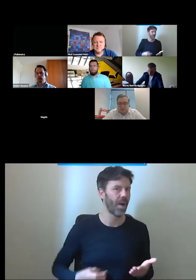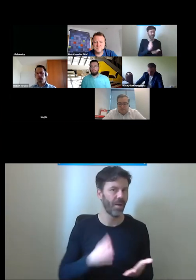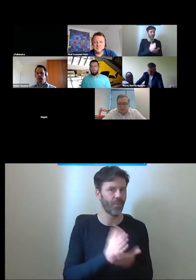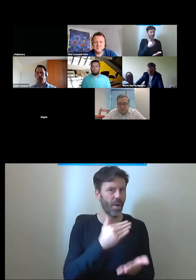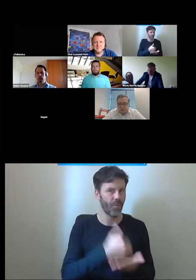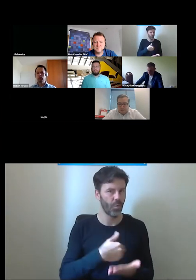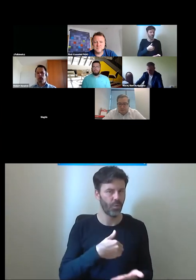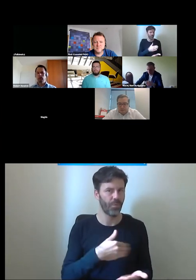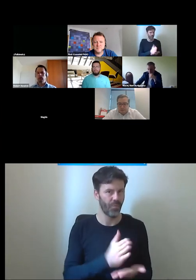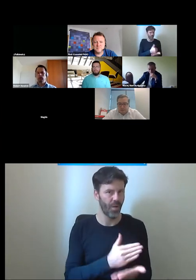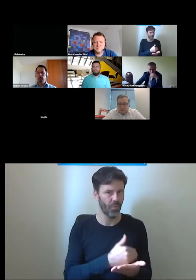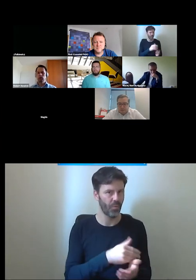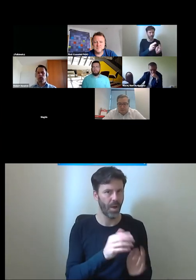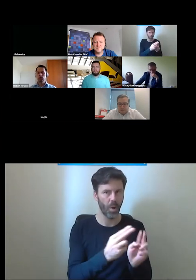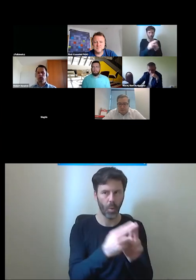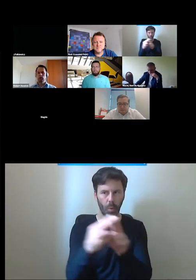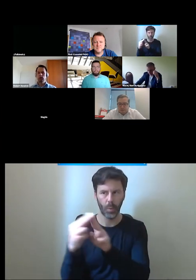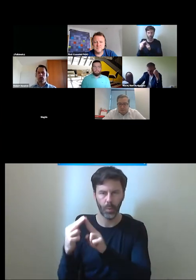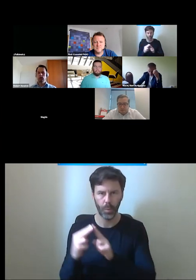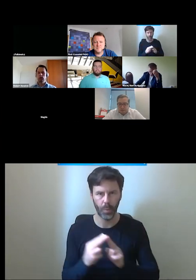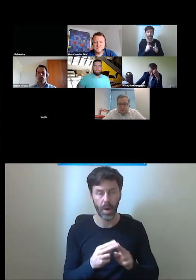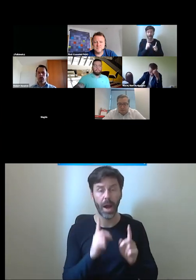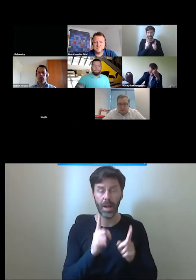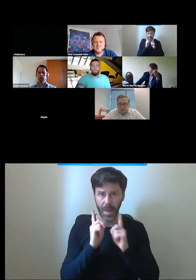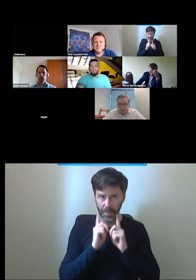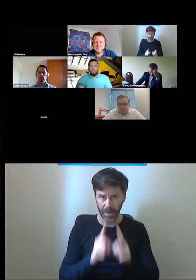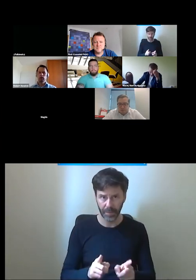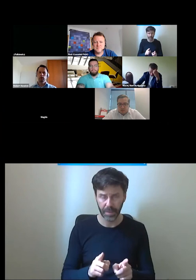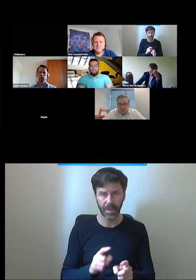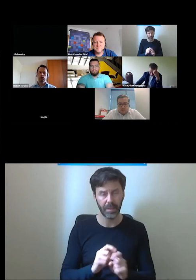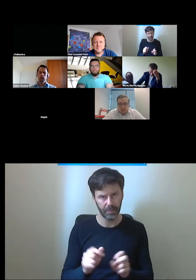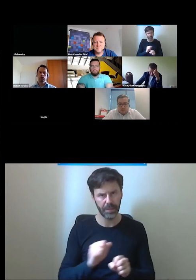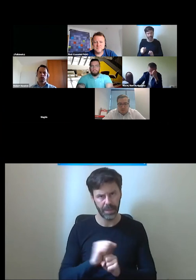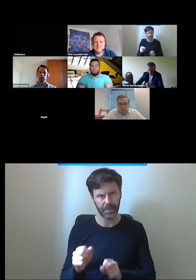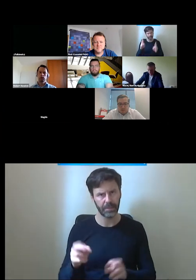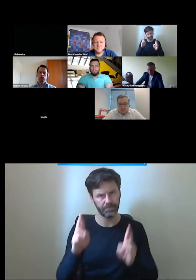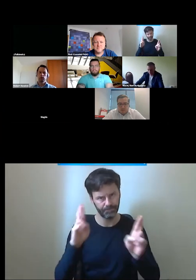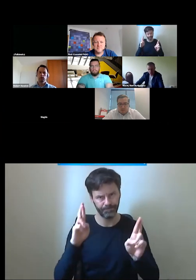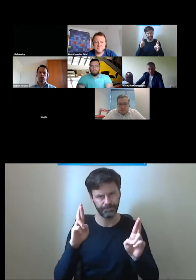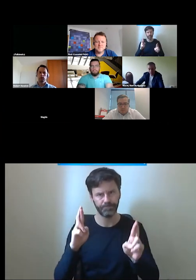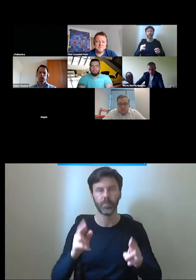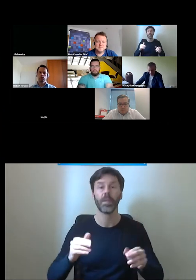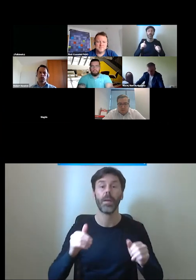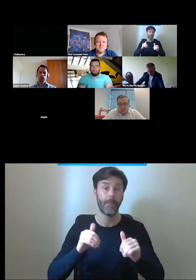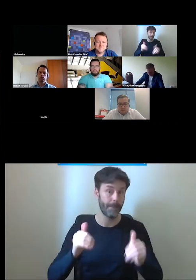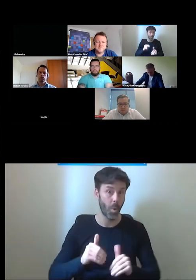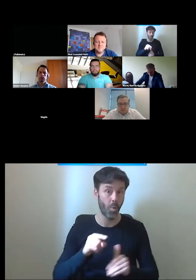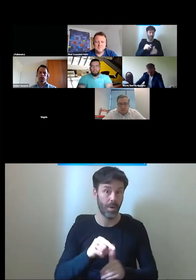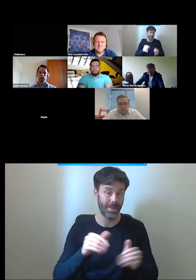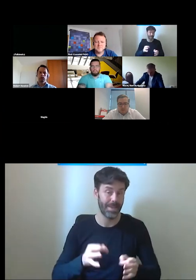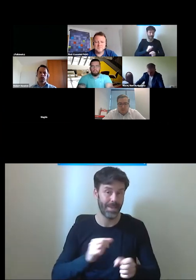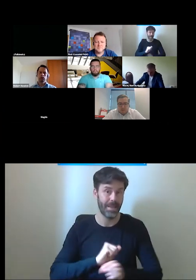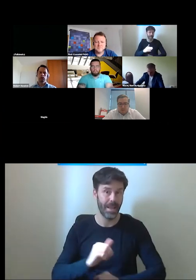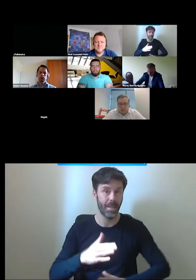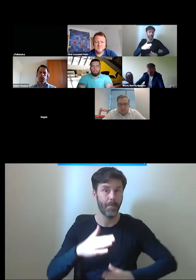zasady więc tak naprawdę jest nadzieja duża na to że ta bariera która jest niestety